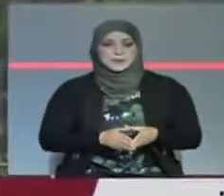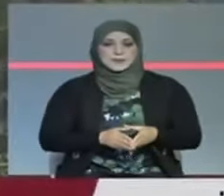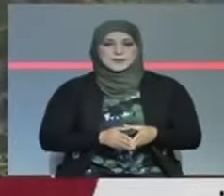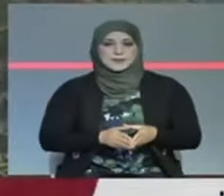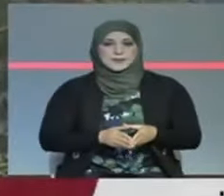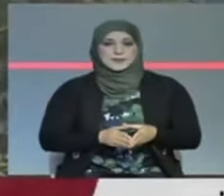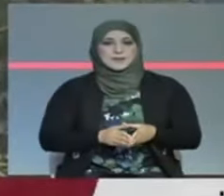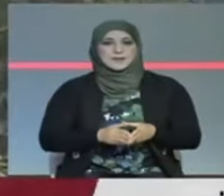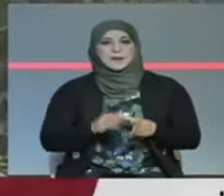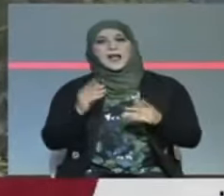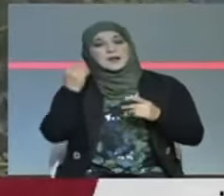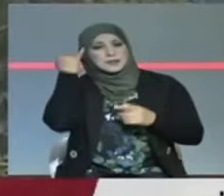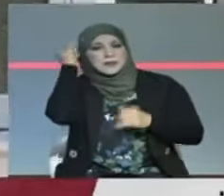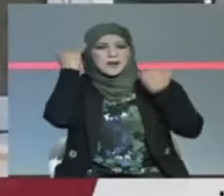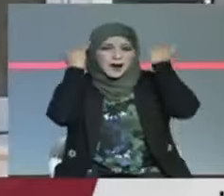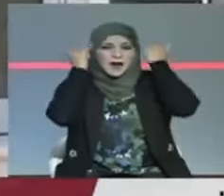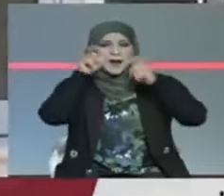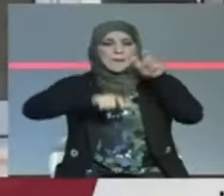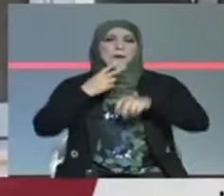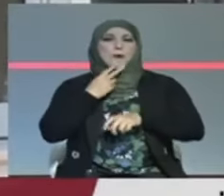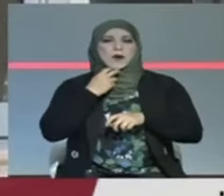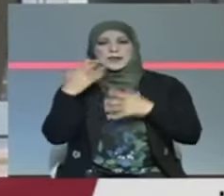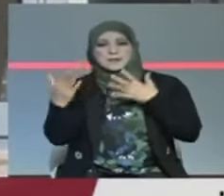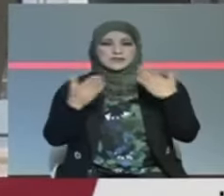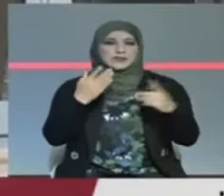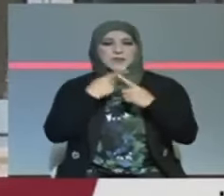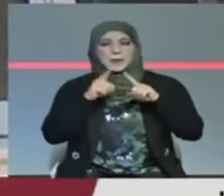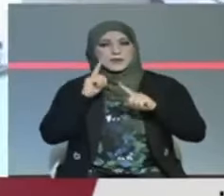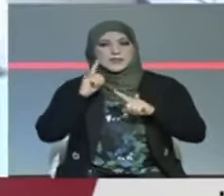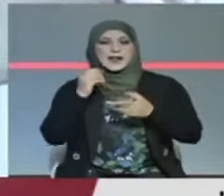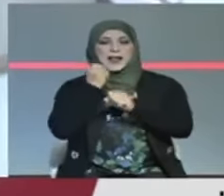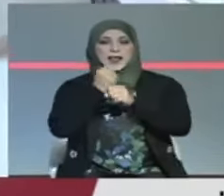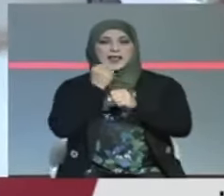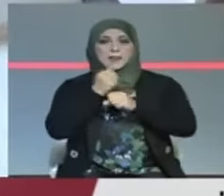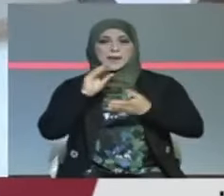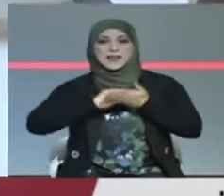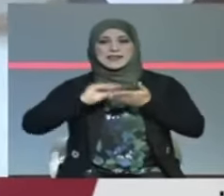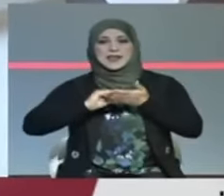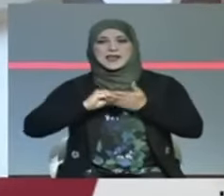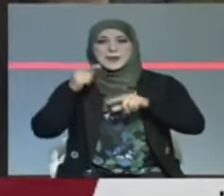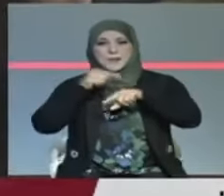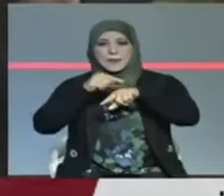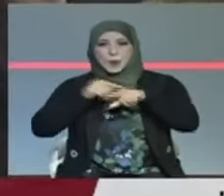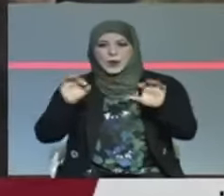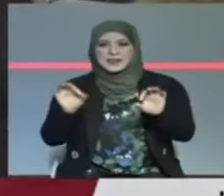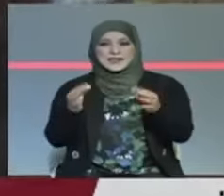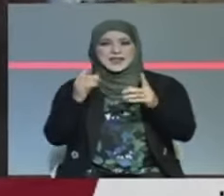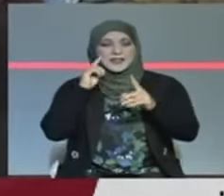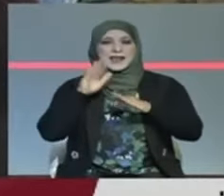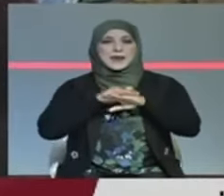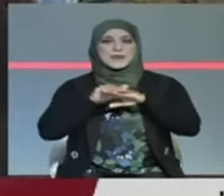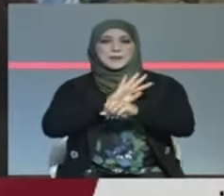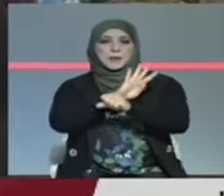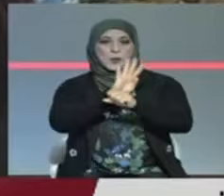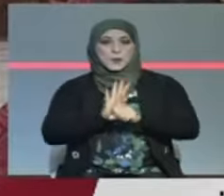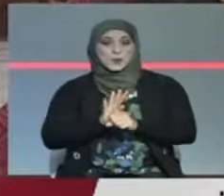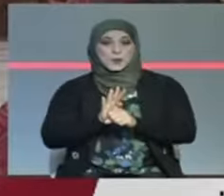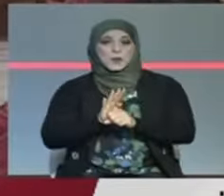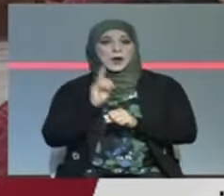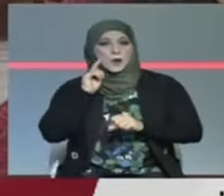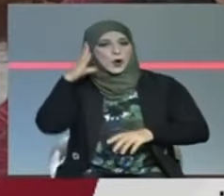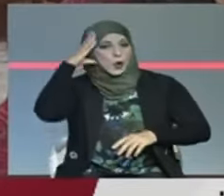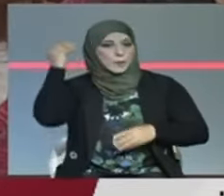تباين في اراء المواطنين حول نجاعة الخدمات الادارية بنظام التوقيت الاستثنائي بسبب جائحة كورونا